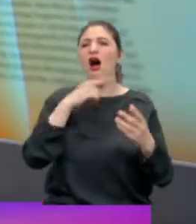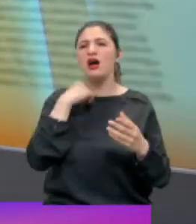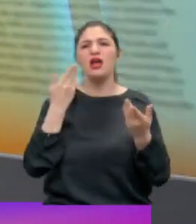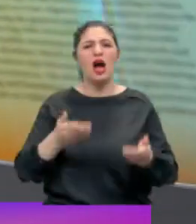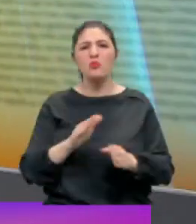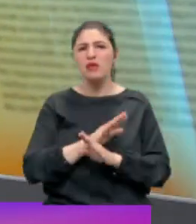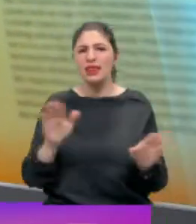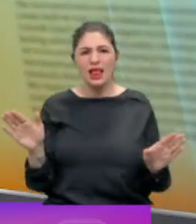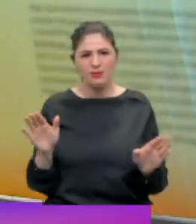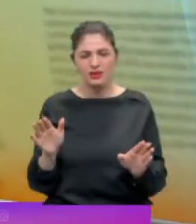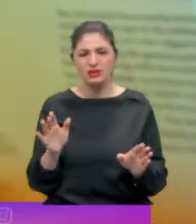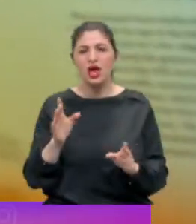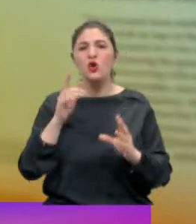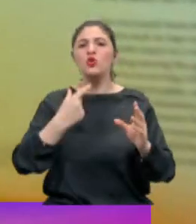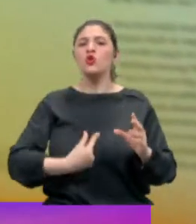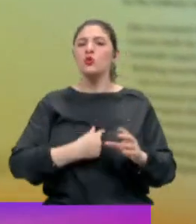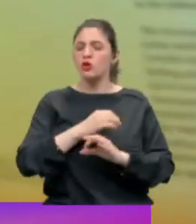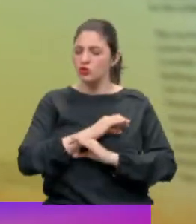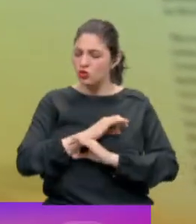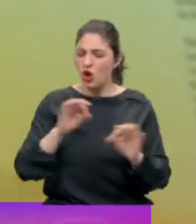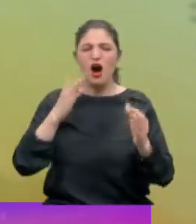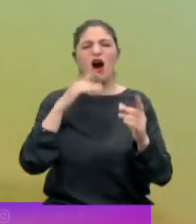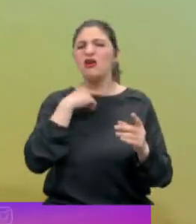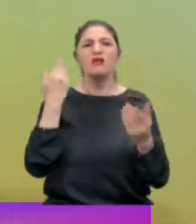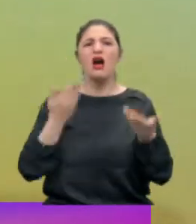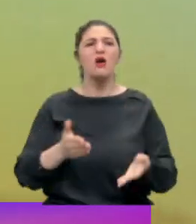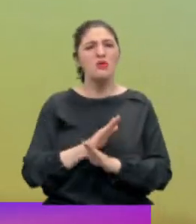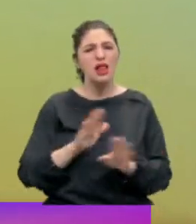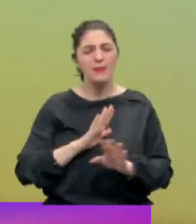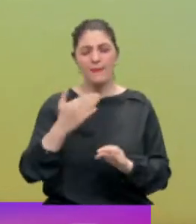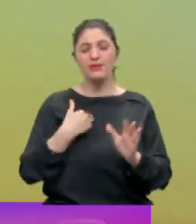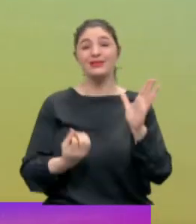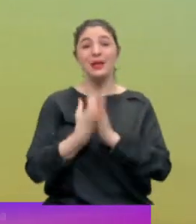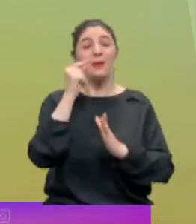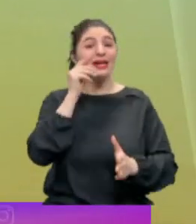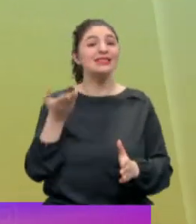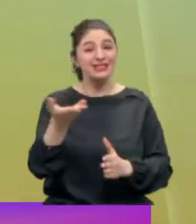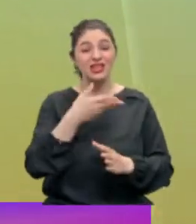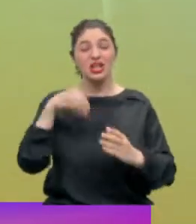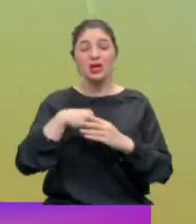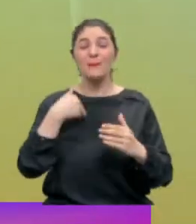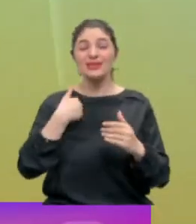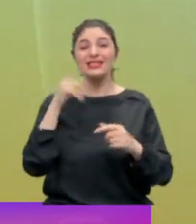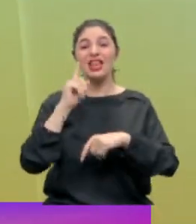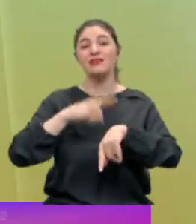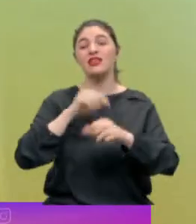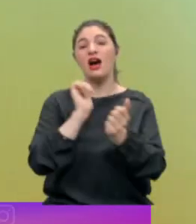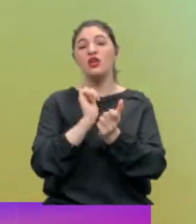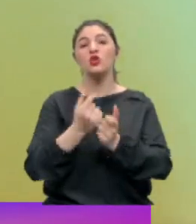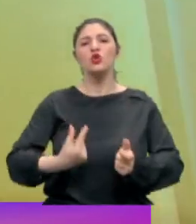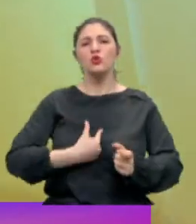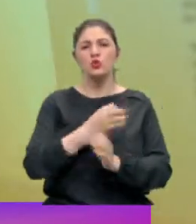edilemez. Umutsuzluk asla kabul edilemez. Biz sabah insanlar için, biz çalar saat ailesi için